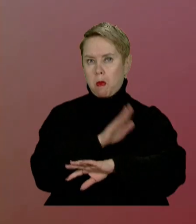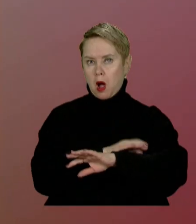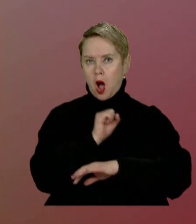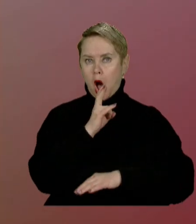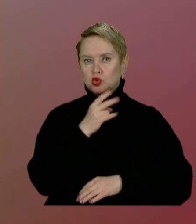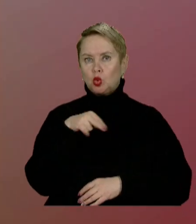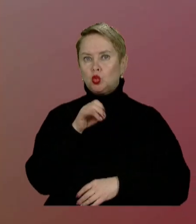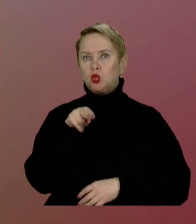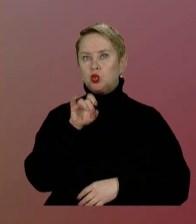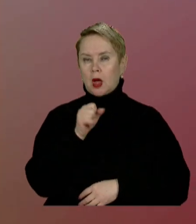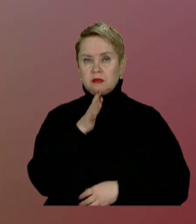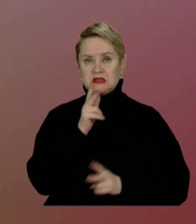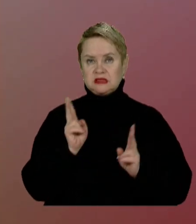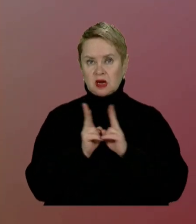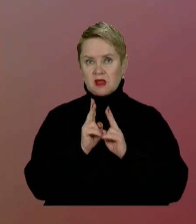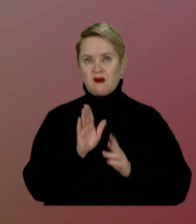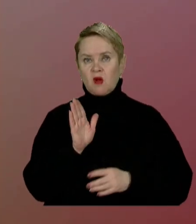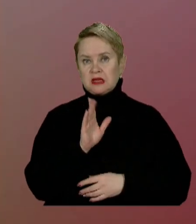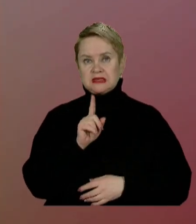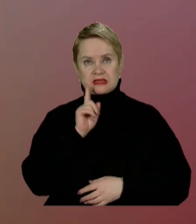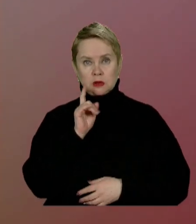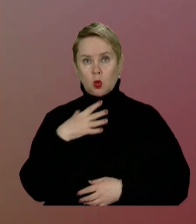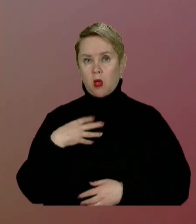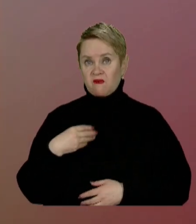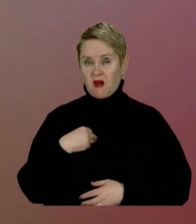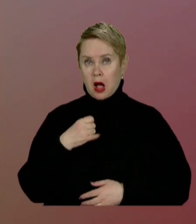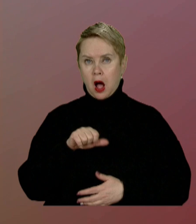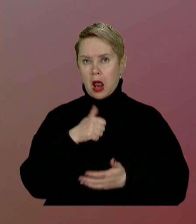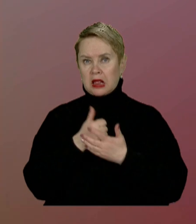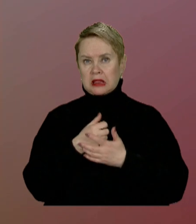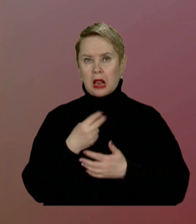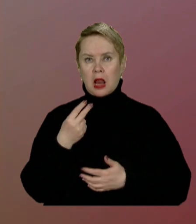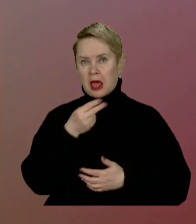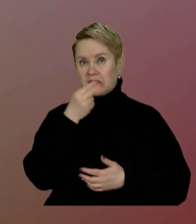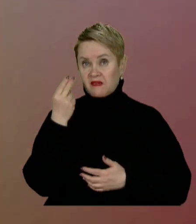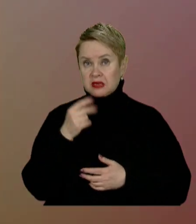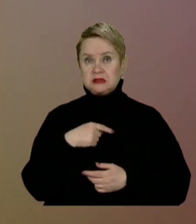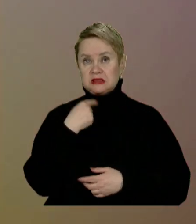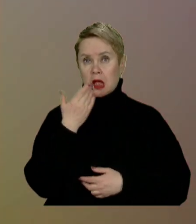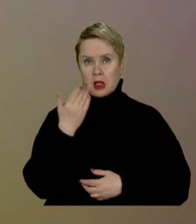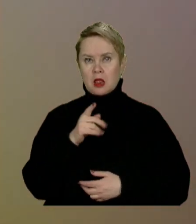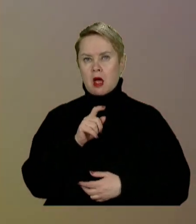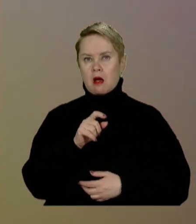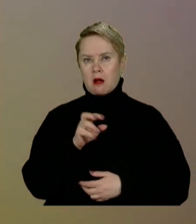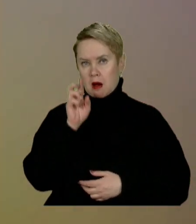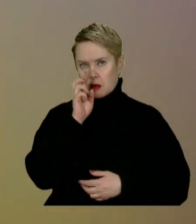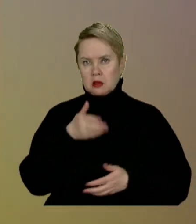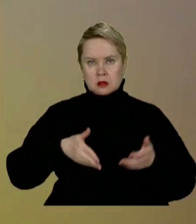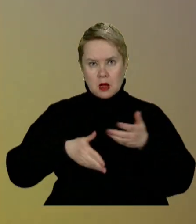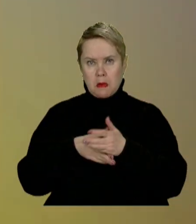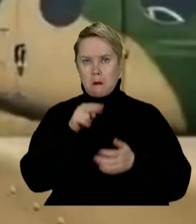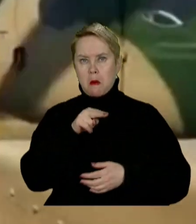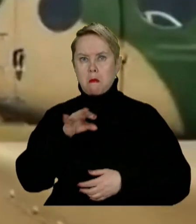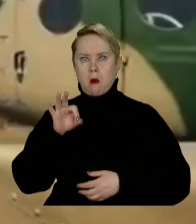Анджей Дуда під час зустрічі із Володимиром Зеленським у Львові. А лідер Литви заявив, що їхня країна допоможе засобами